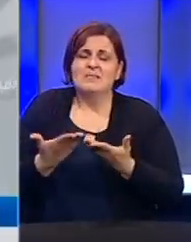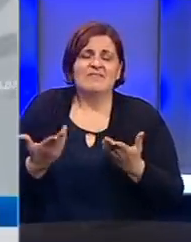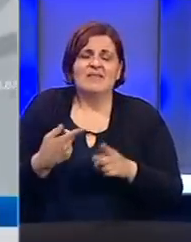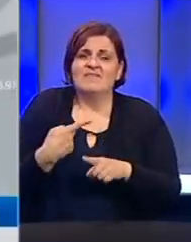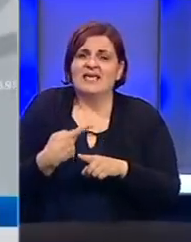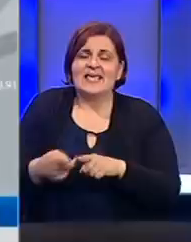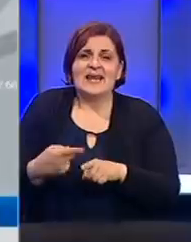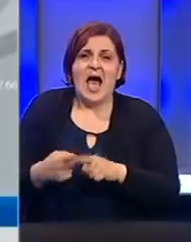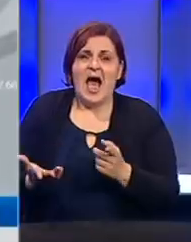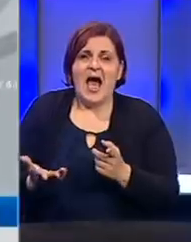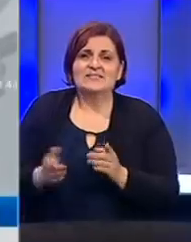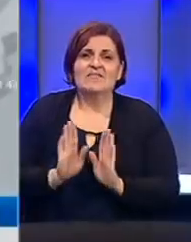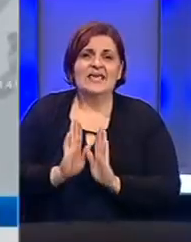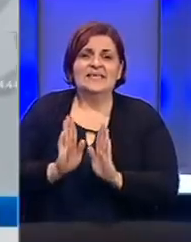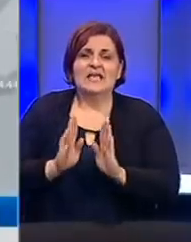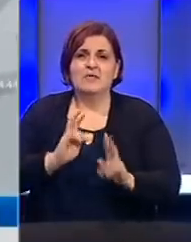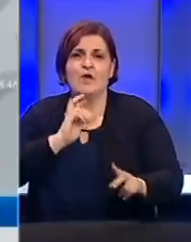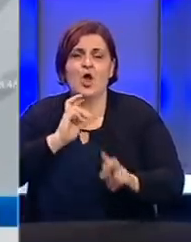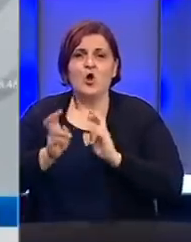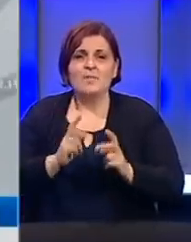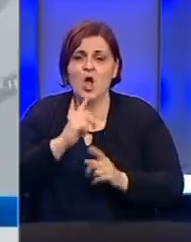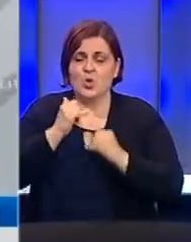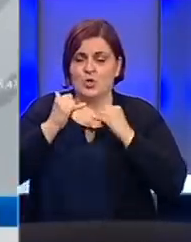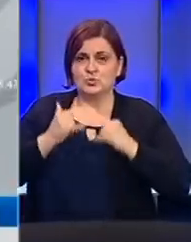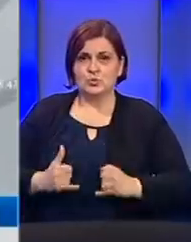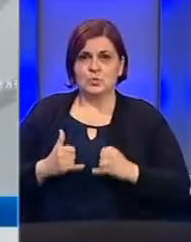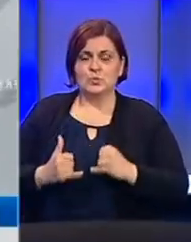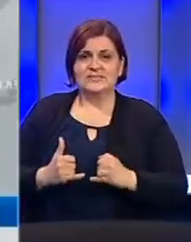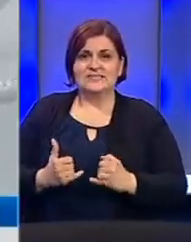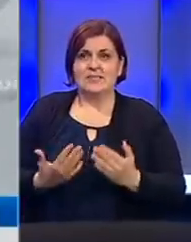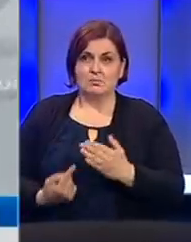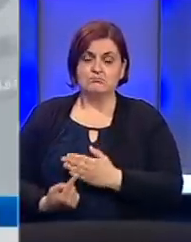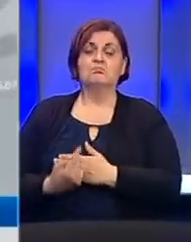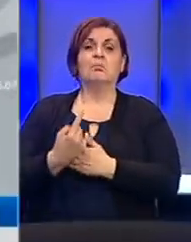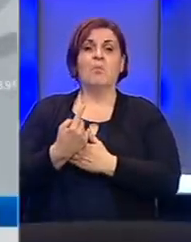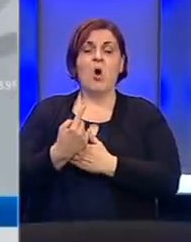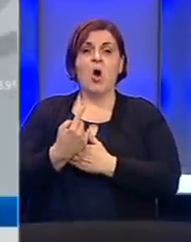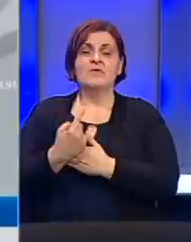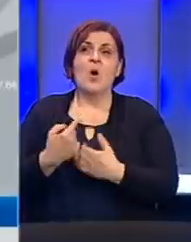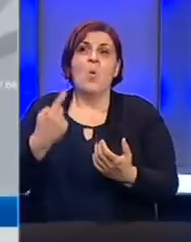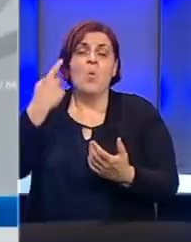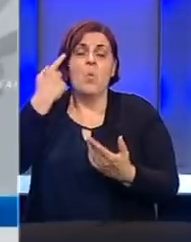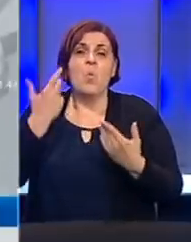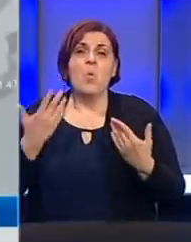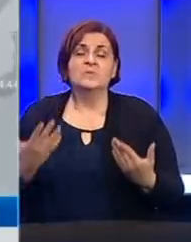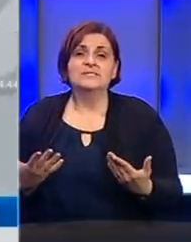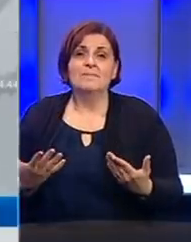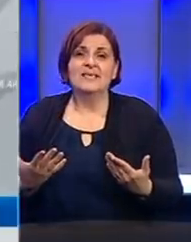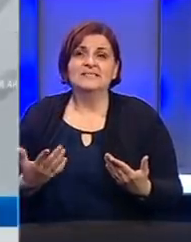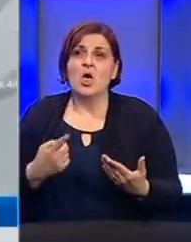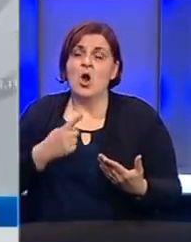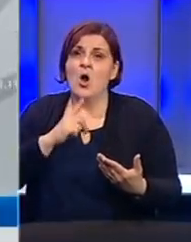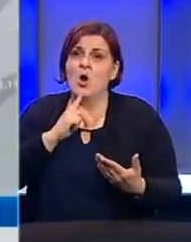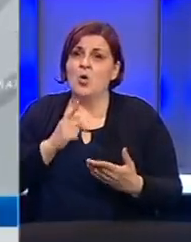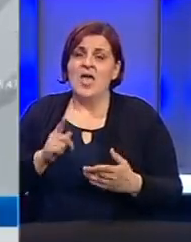razloga za takve reakcije koje su se sada nekako pojavile u smislu koje očito